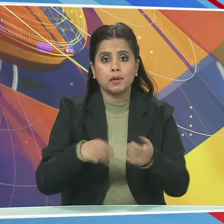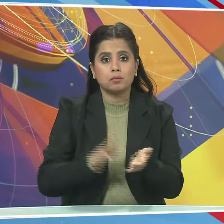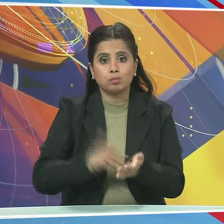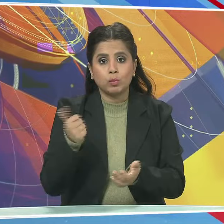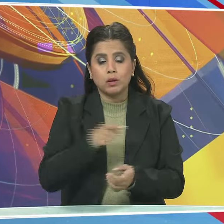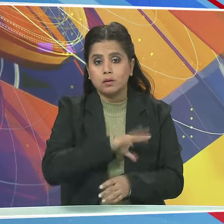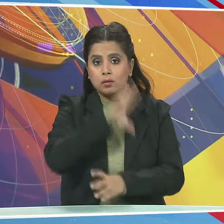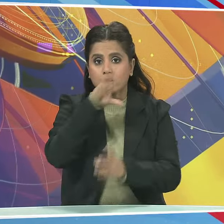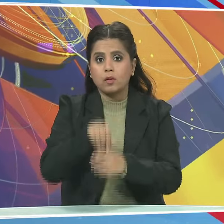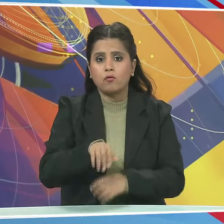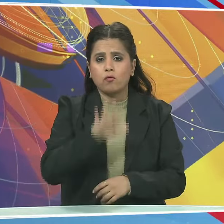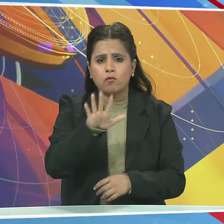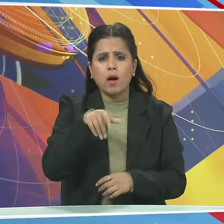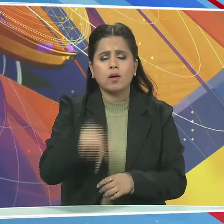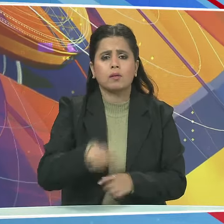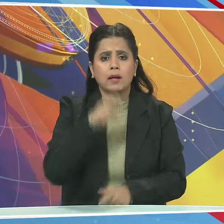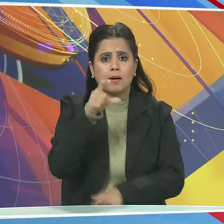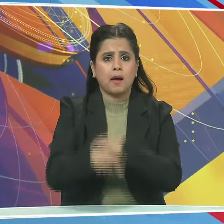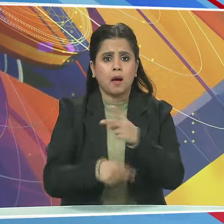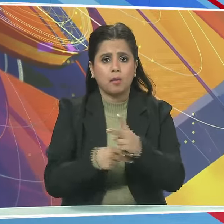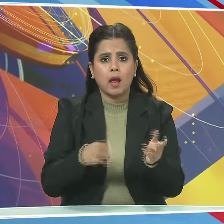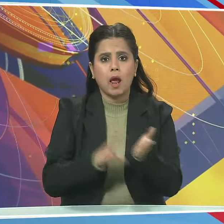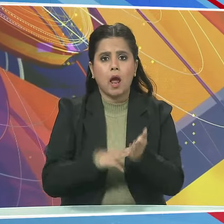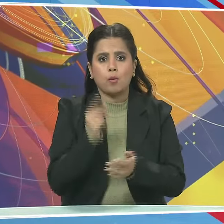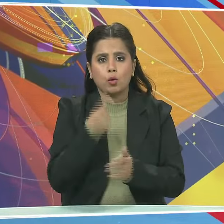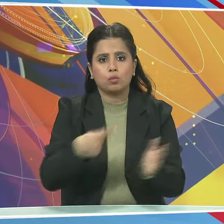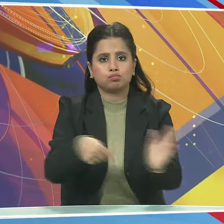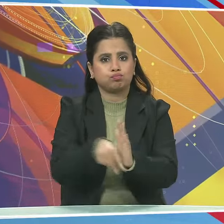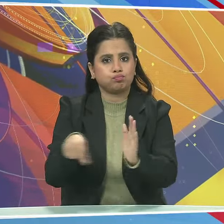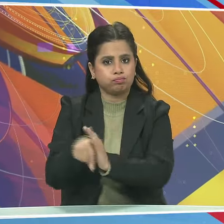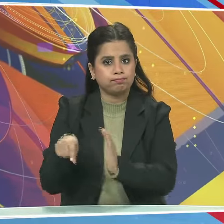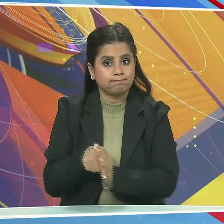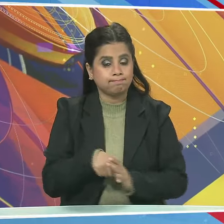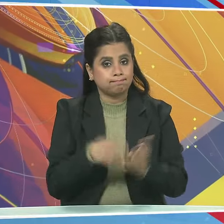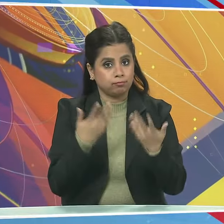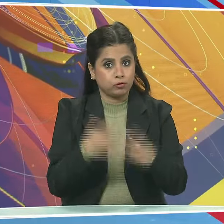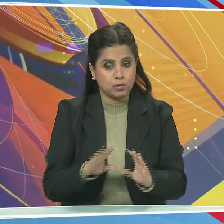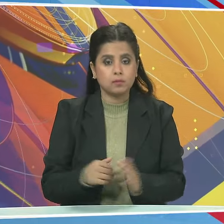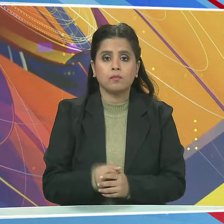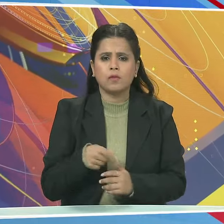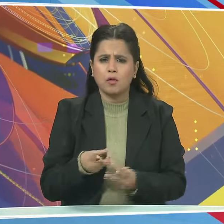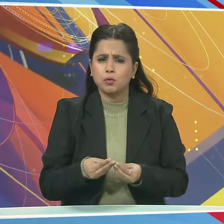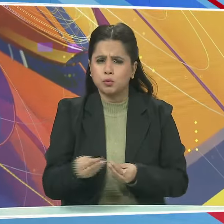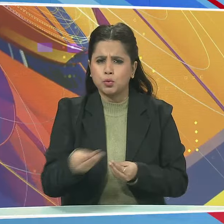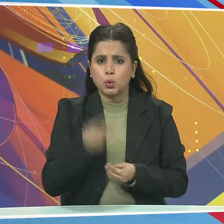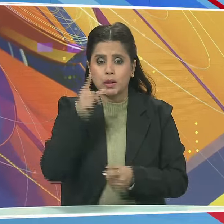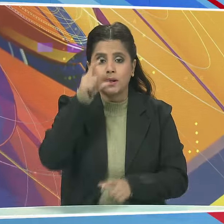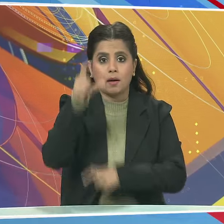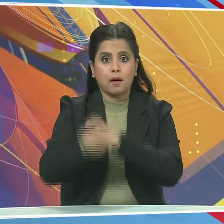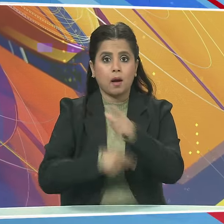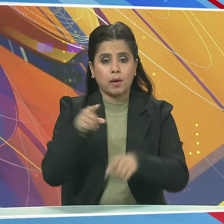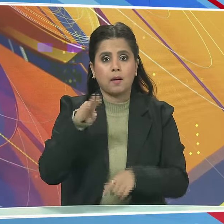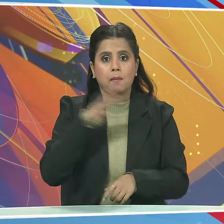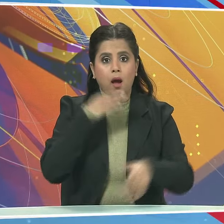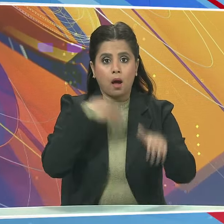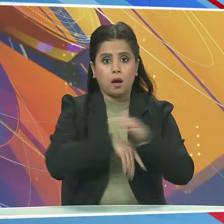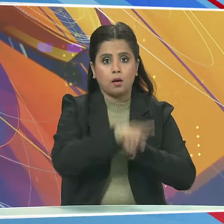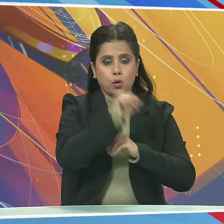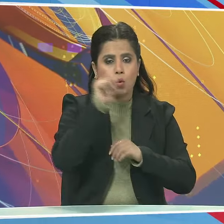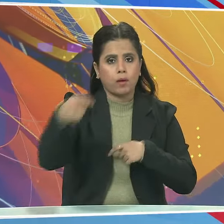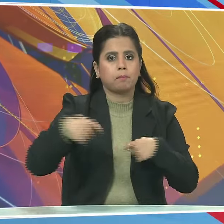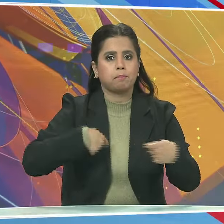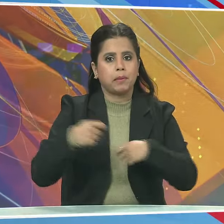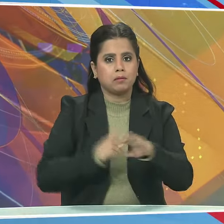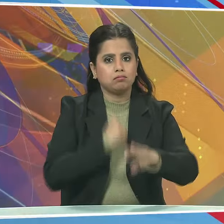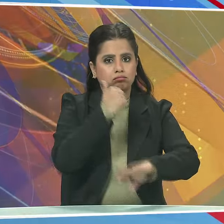मौजूदगी में पांच कम्पनियों के साथ M.O.U. पर हस्ताक्षर हुए है जल्द ही ये कम्पनिया महराश्च्र में अपना